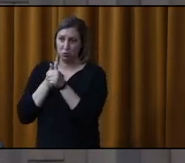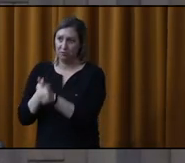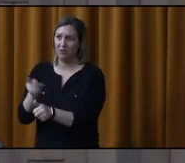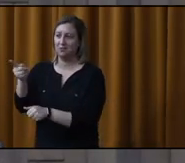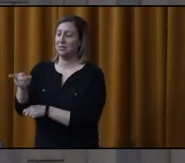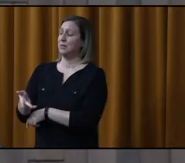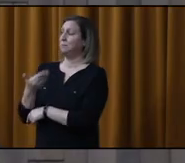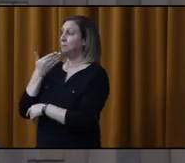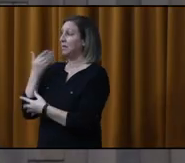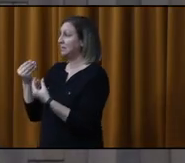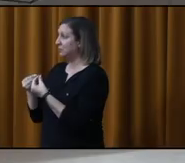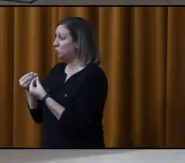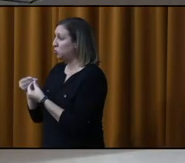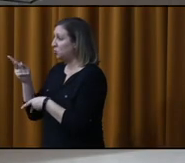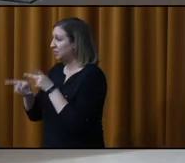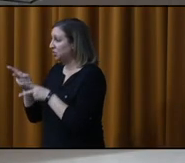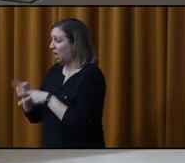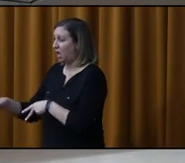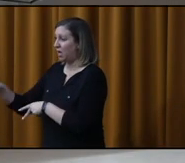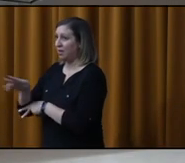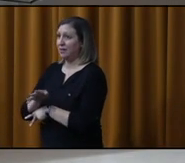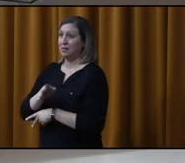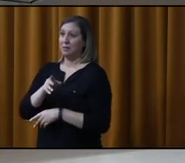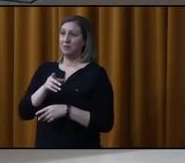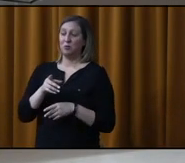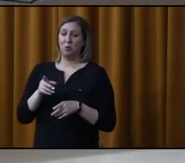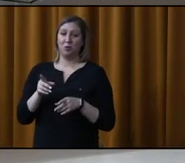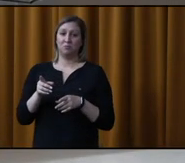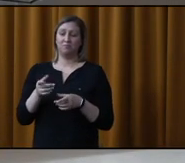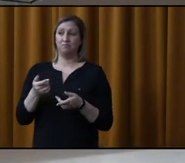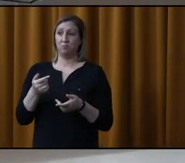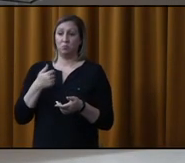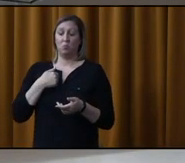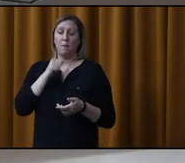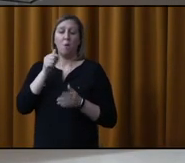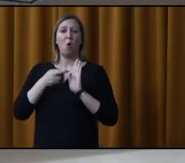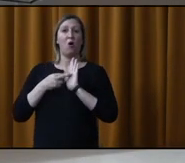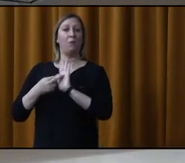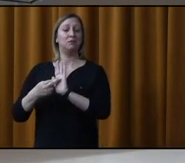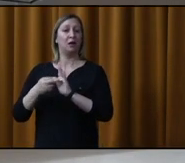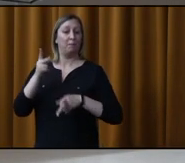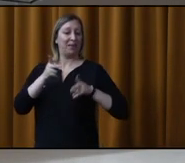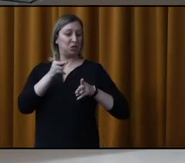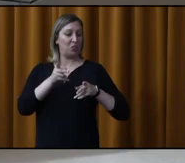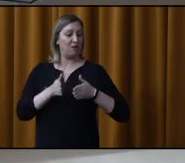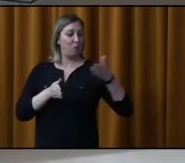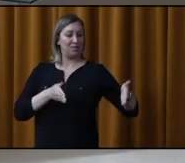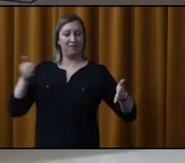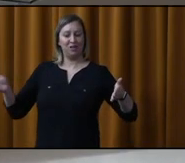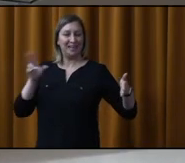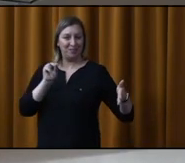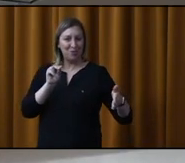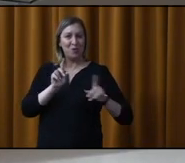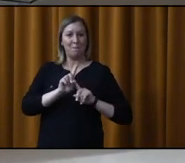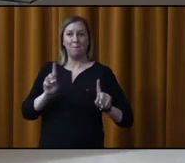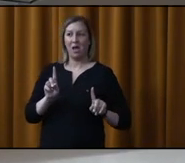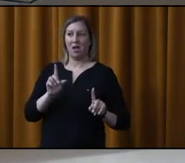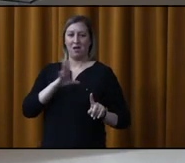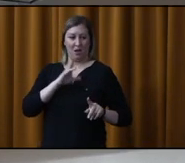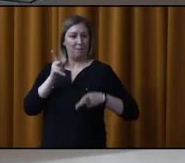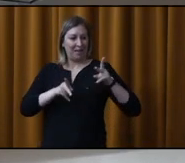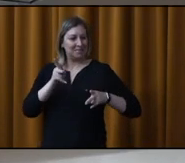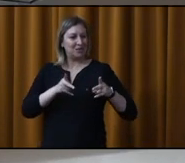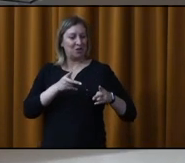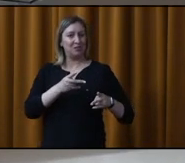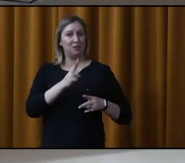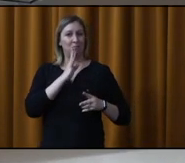apéritier par les gens, puis les gens, comme je vous dis, je ne représente pas des gens particulièrement, mais il a des personnes